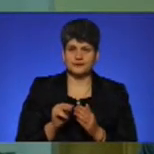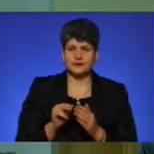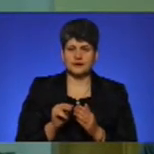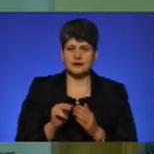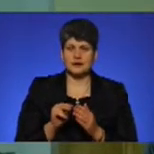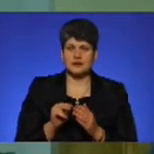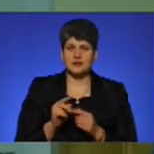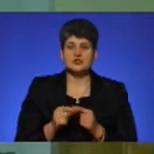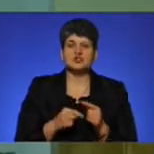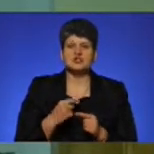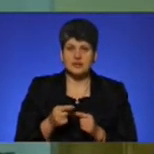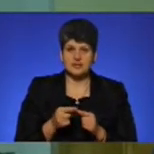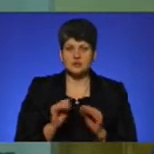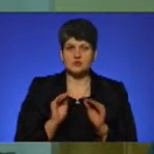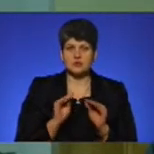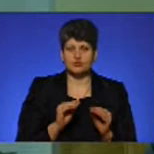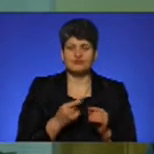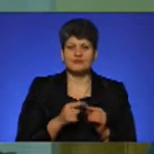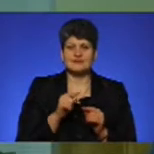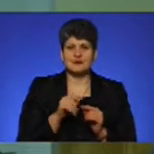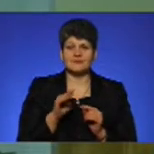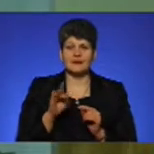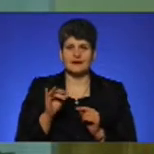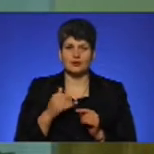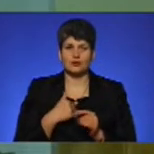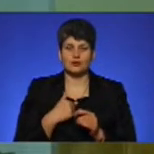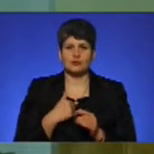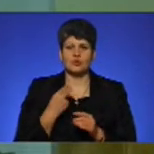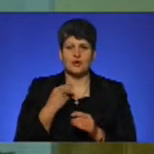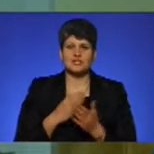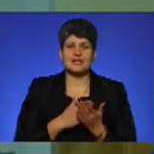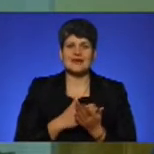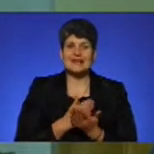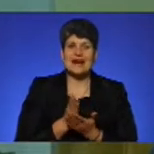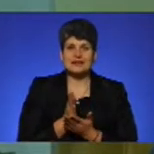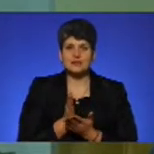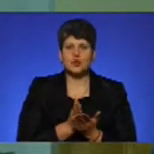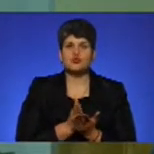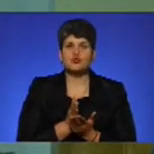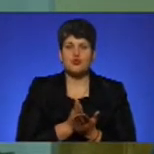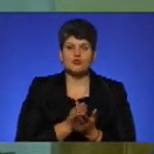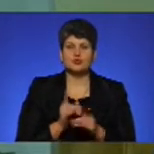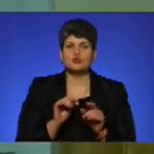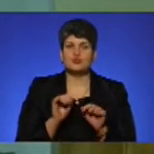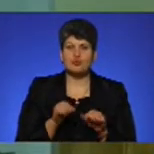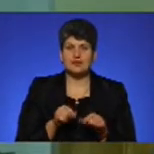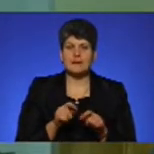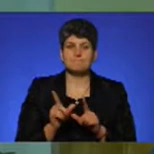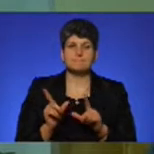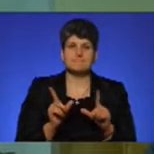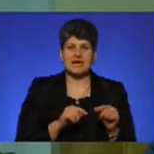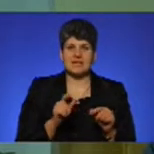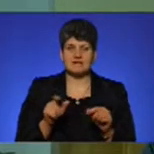установку цих трекерів ми хочемо покращити якість обслуговування, для того, щоб могли і саме перевізники